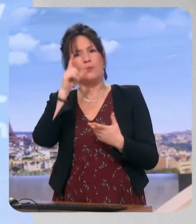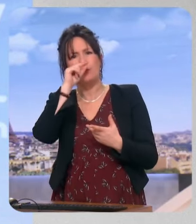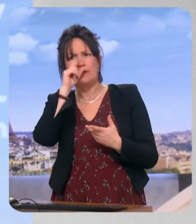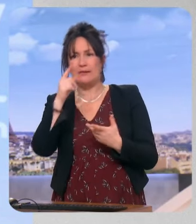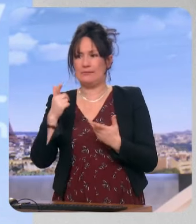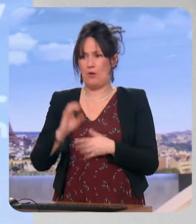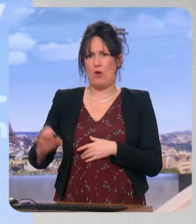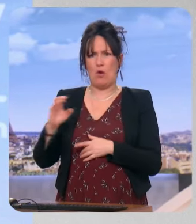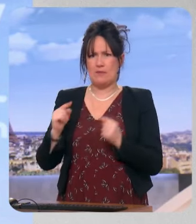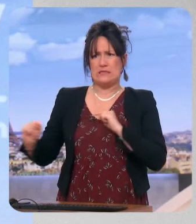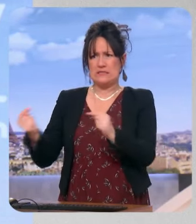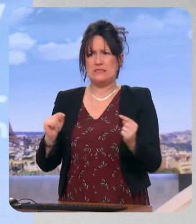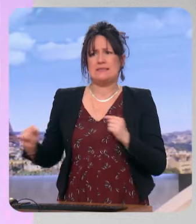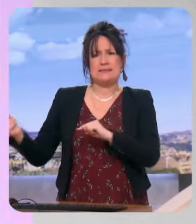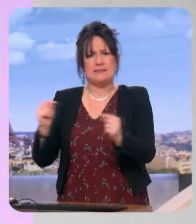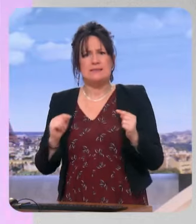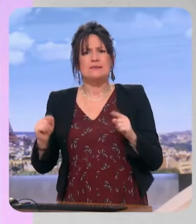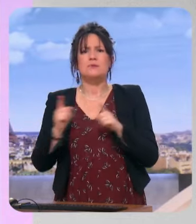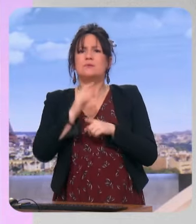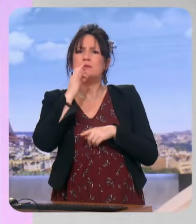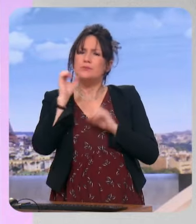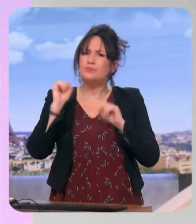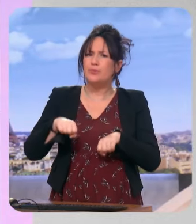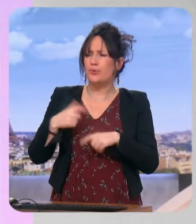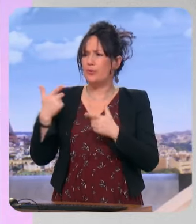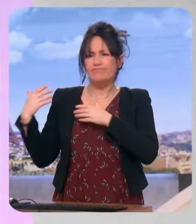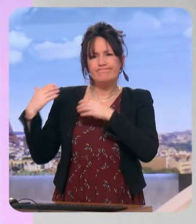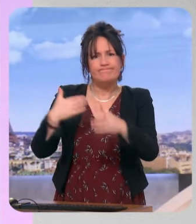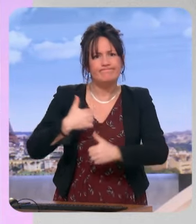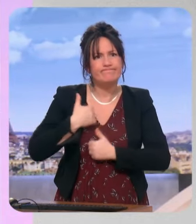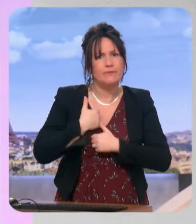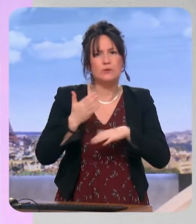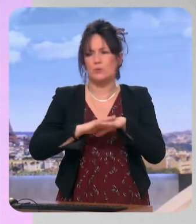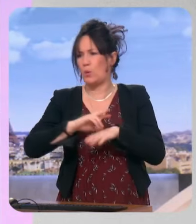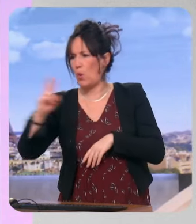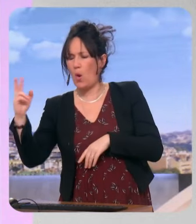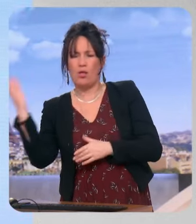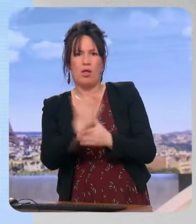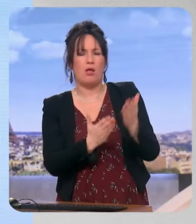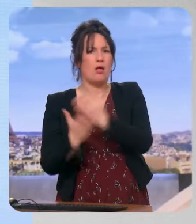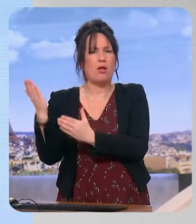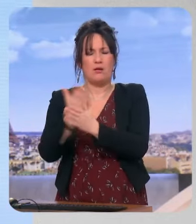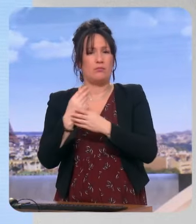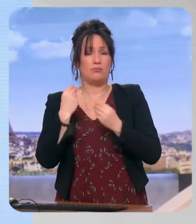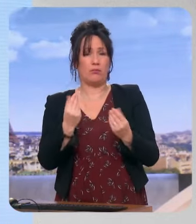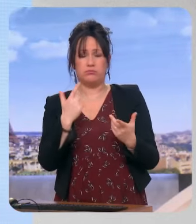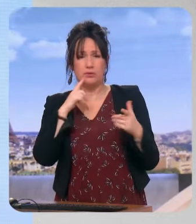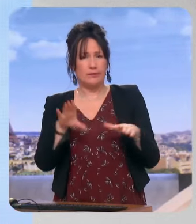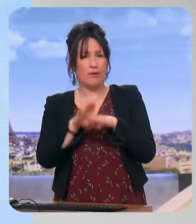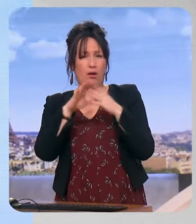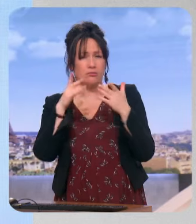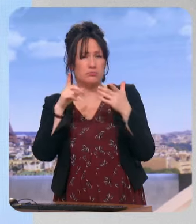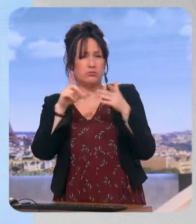expliquant qu'effectivement, on pourrait envoyer des troupes au sol et en étant démenti immédiatement par nos partenaires européens. Hier, il était à Berlin, il y avait le président polonais aussi.